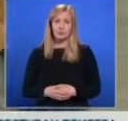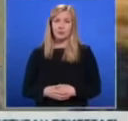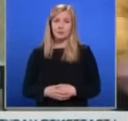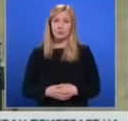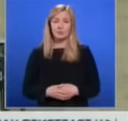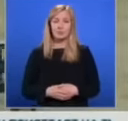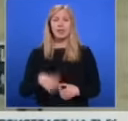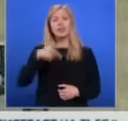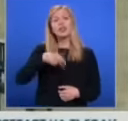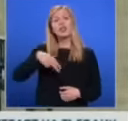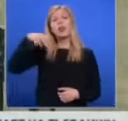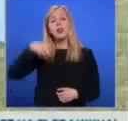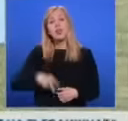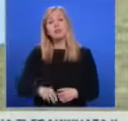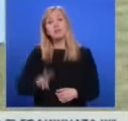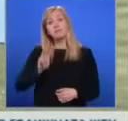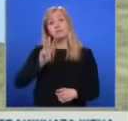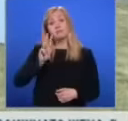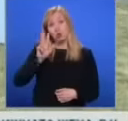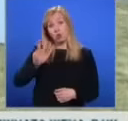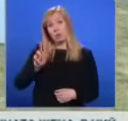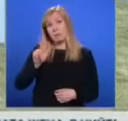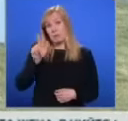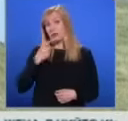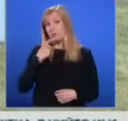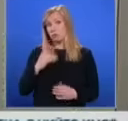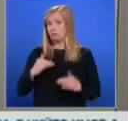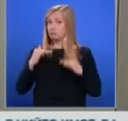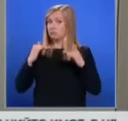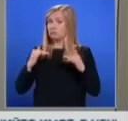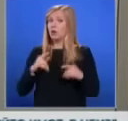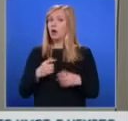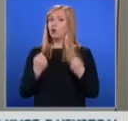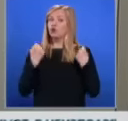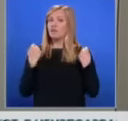Гидон Лев на 87. Оцелял в лагер Терезин.